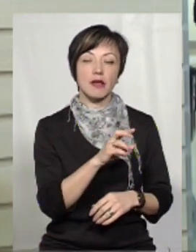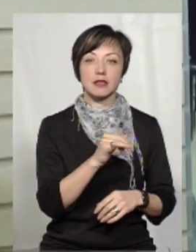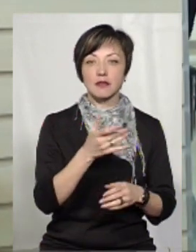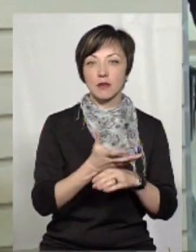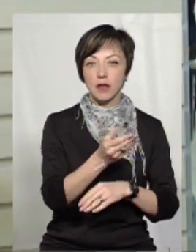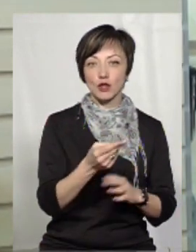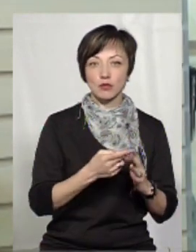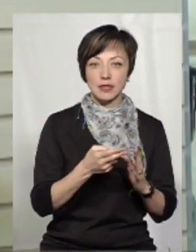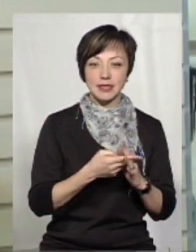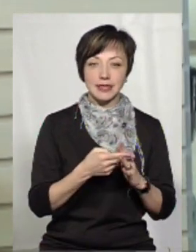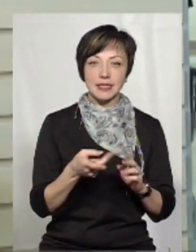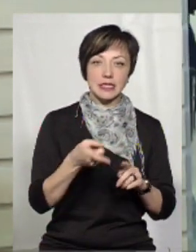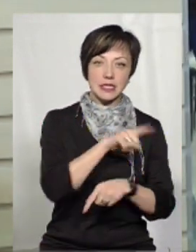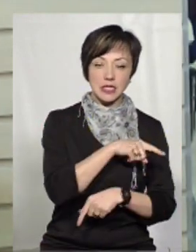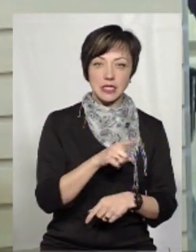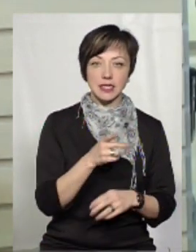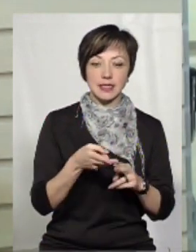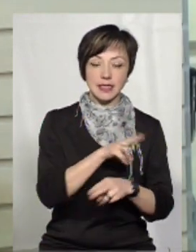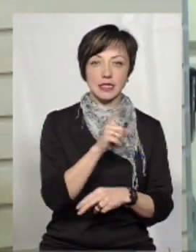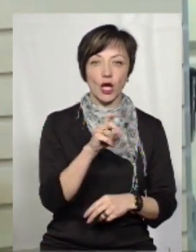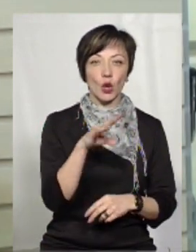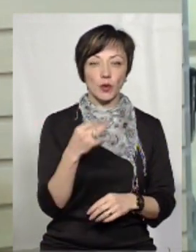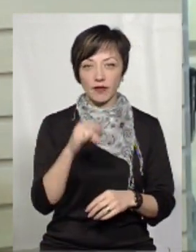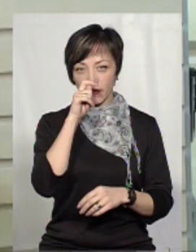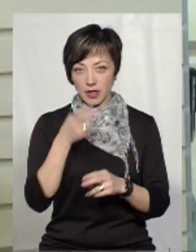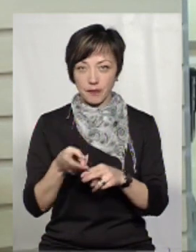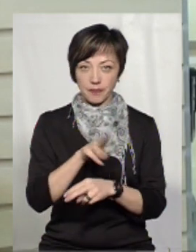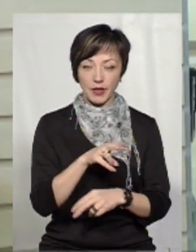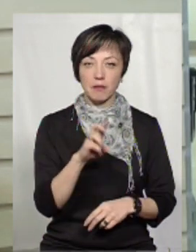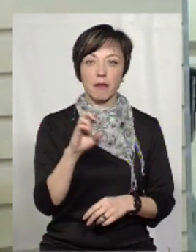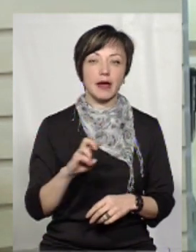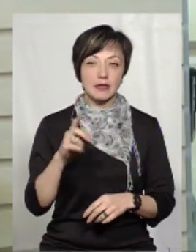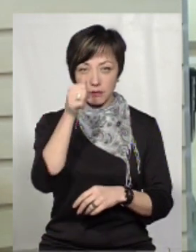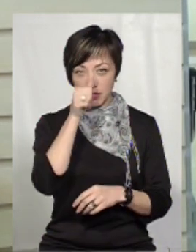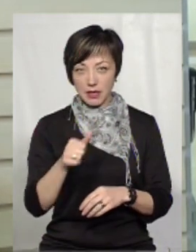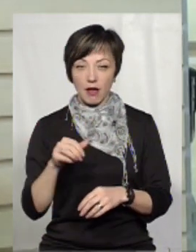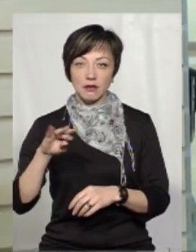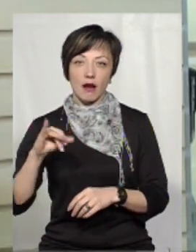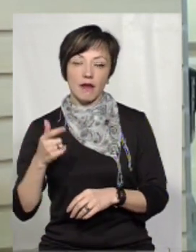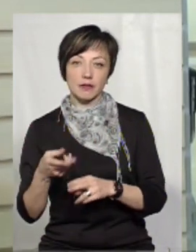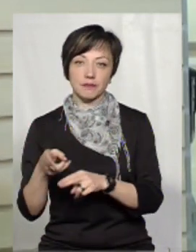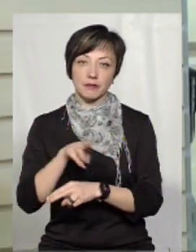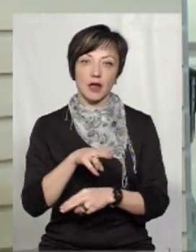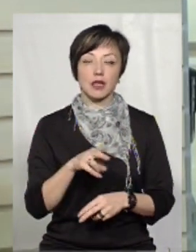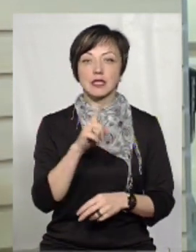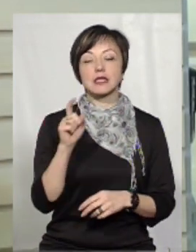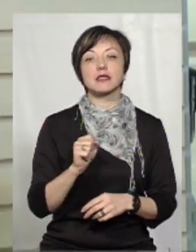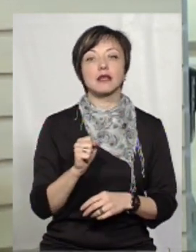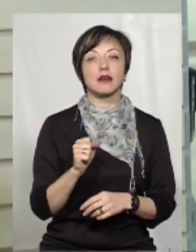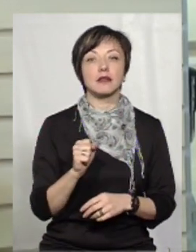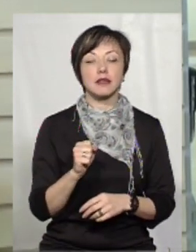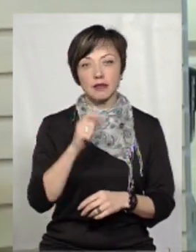виплачується субсидія за лютий місяць. В квітні виплачуватиметься субсидія за березень, в травні виплачуватиметься субсидія за